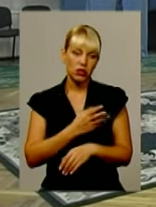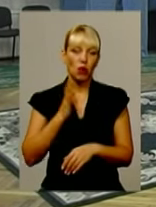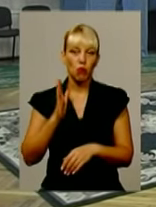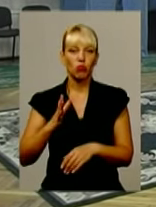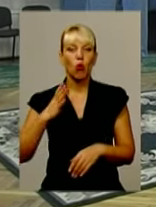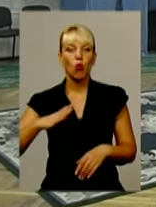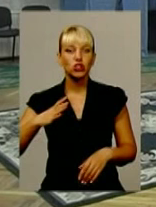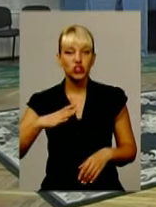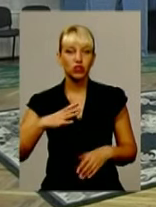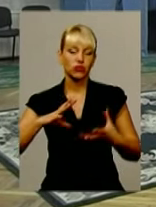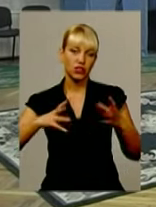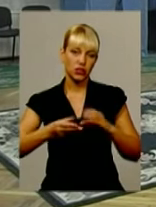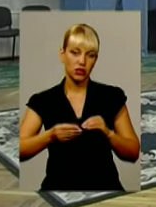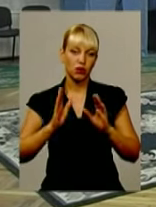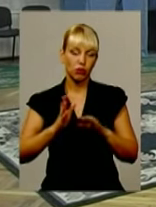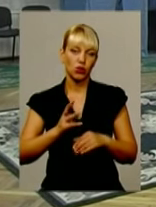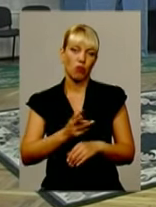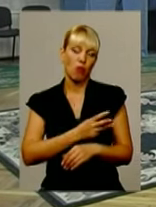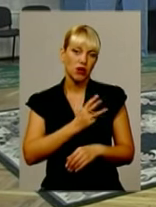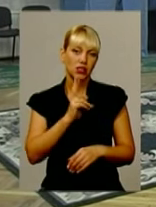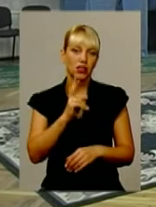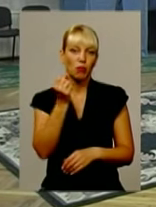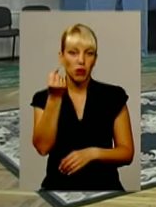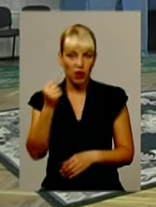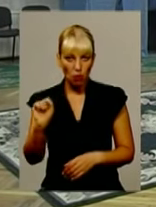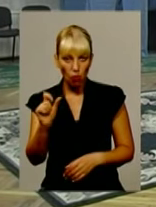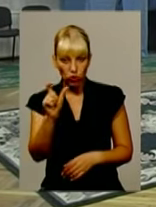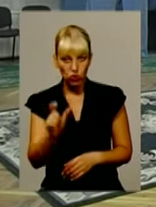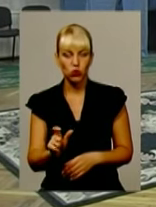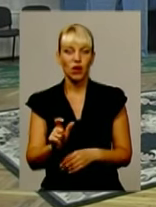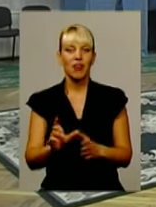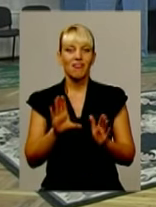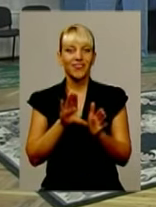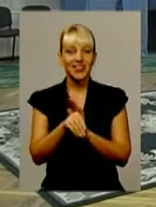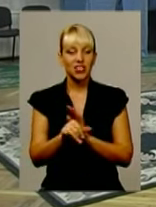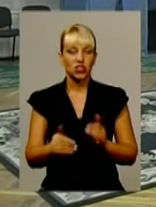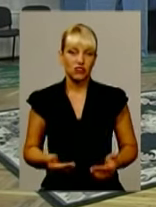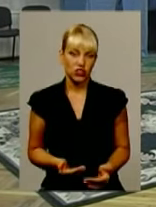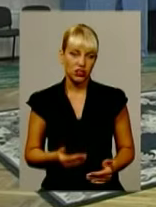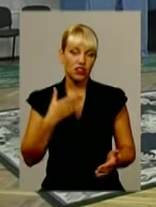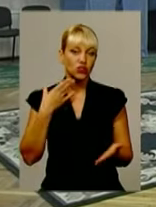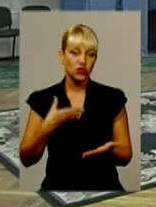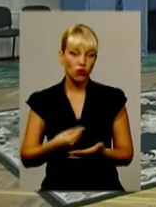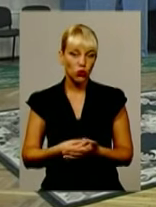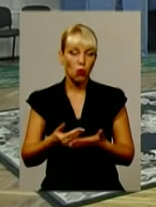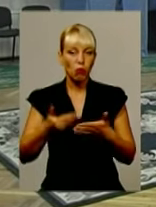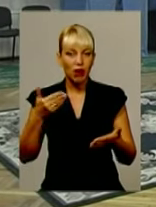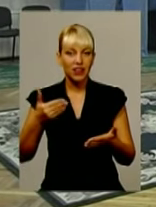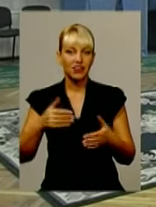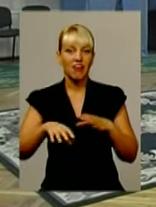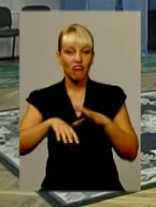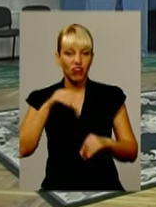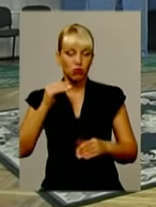очікувати результат і бажати переможцю втілити в життя свою передвиборчу